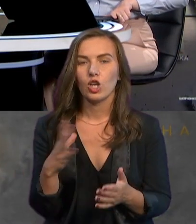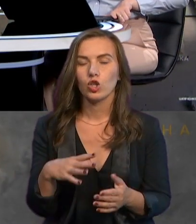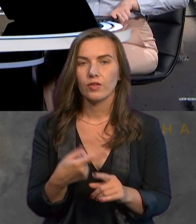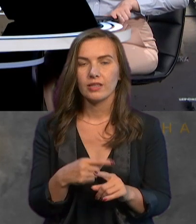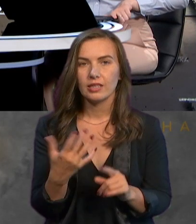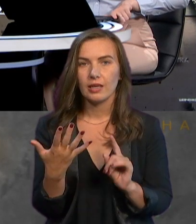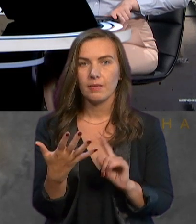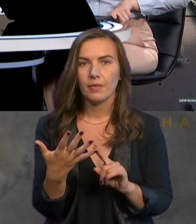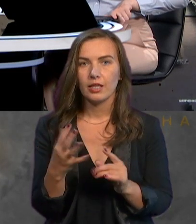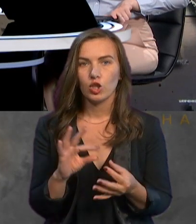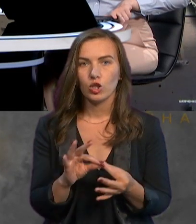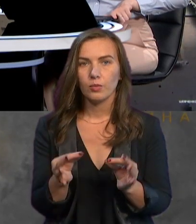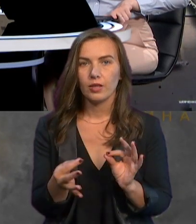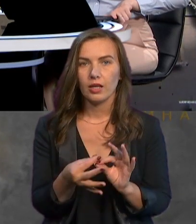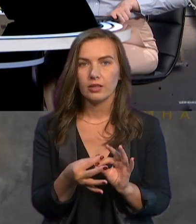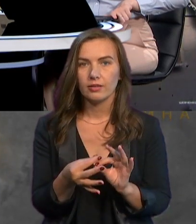'ятої олімпіади?